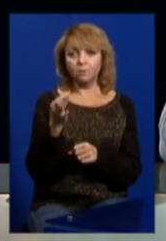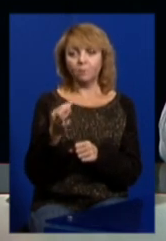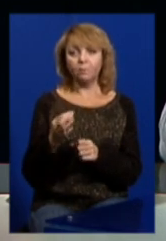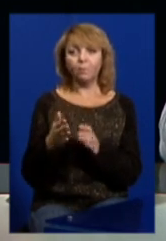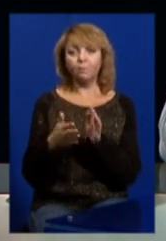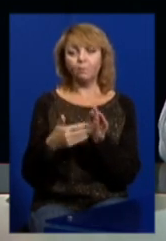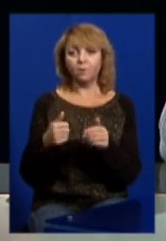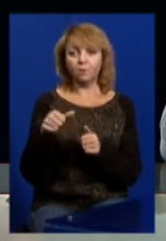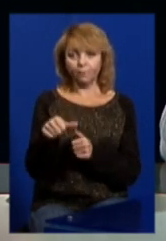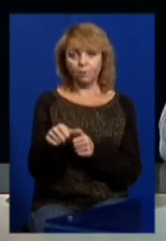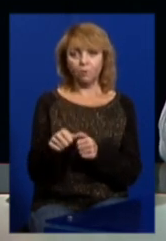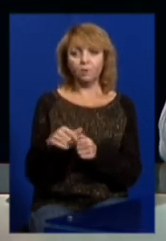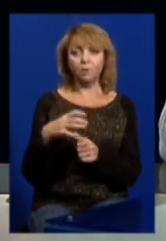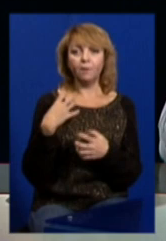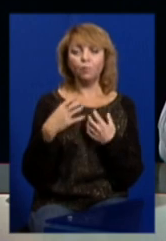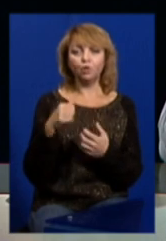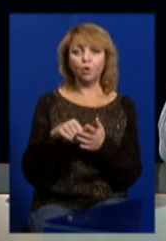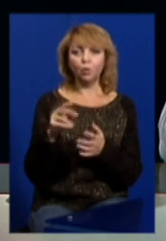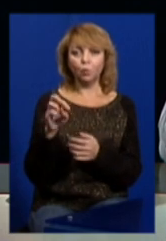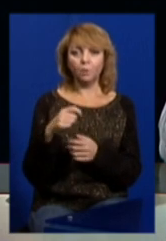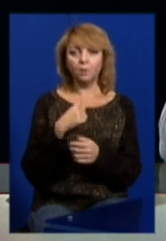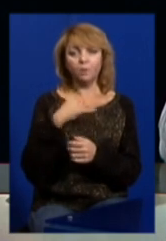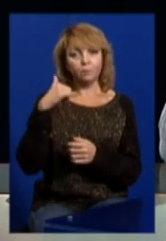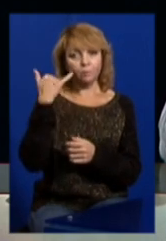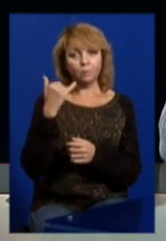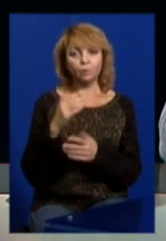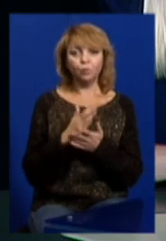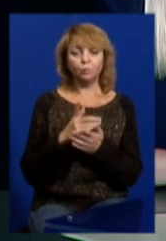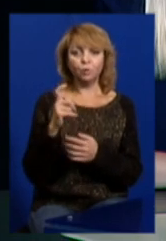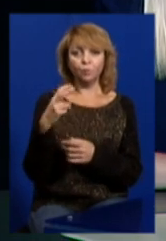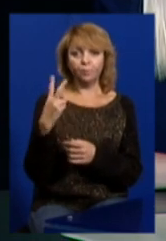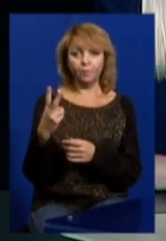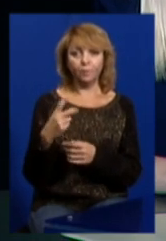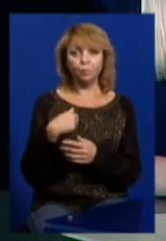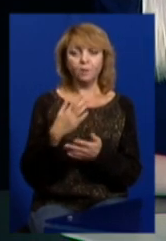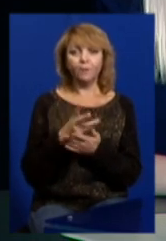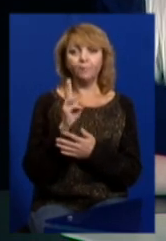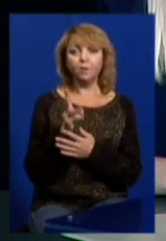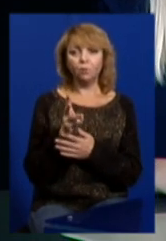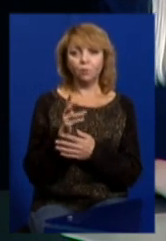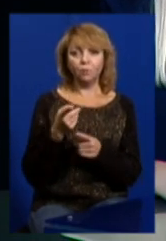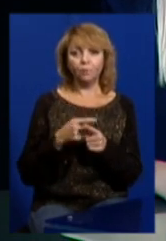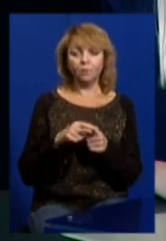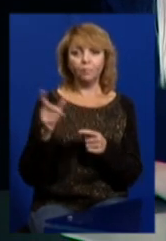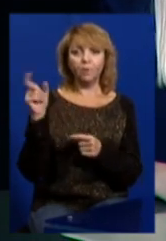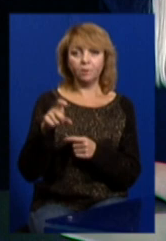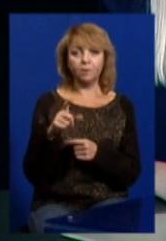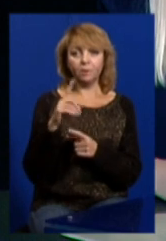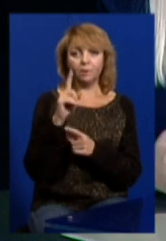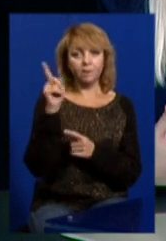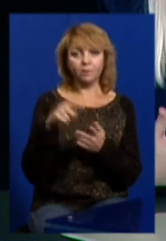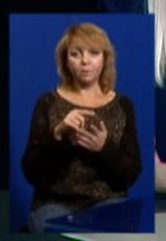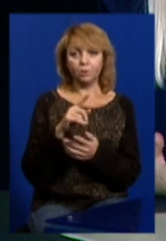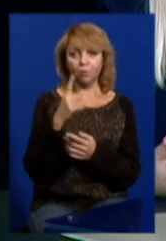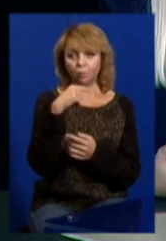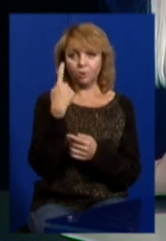кнопку, а сам зателефонував одразу в службу 102. Маємо відеокадри цього прибуття невідомих осіб. Вони всі були